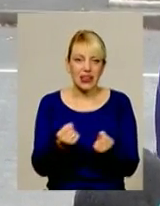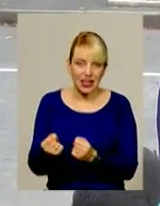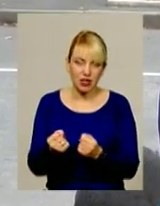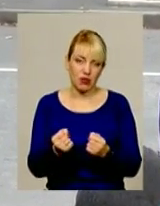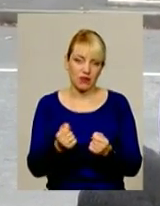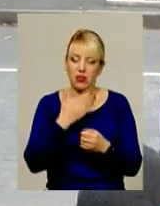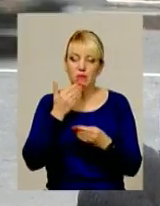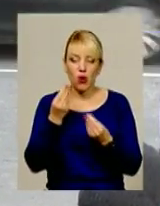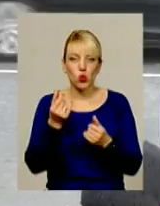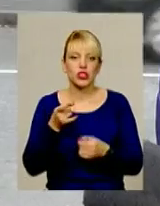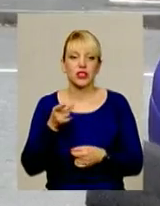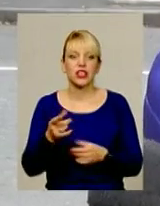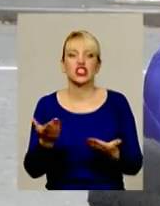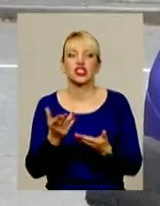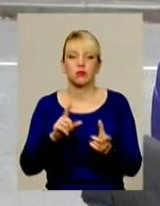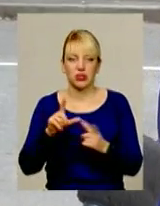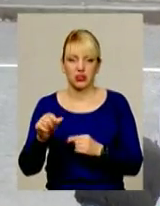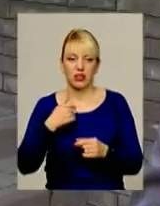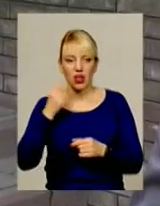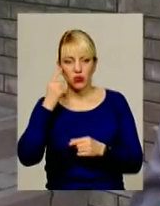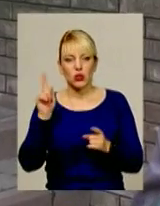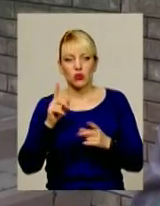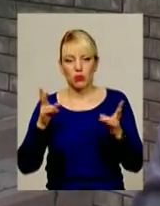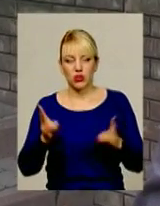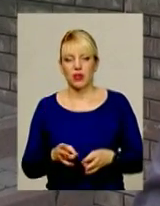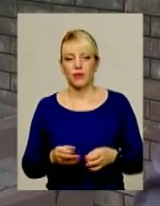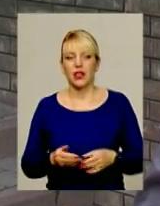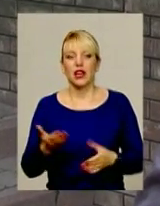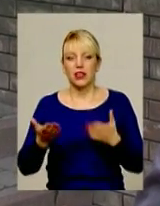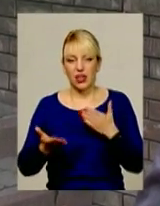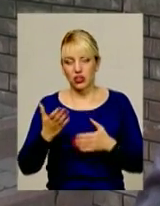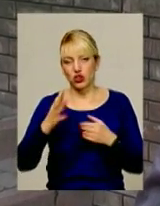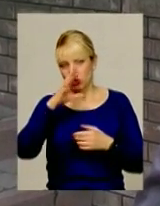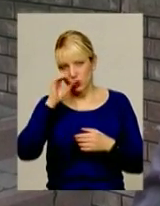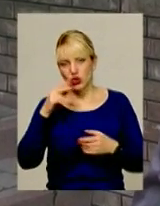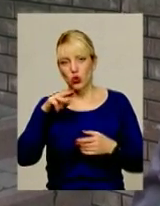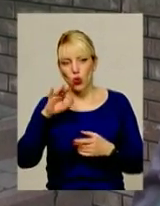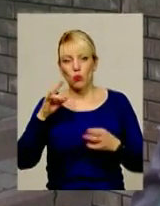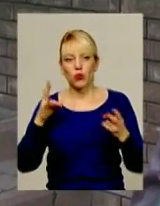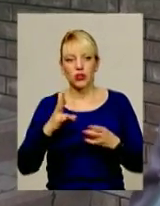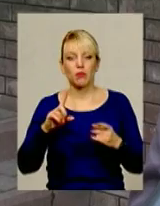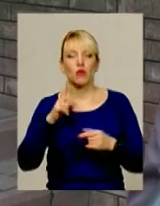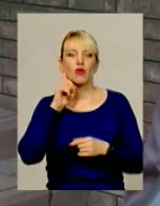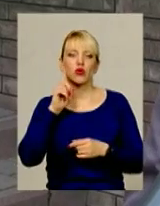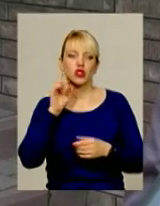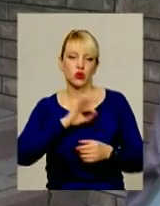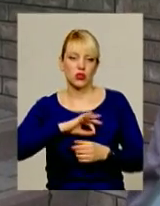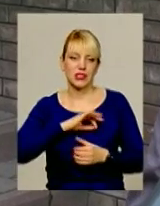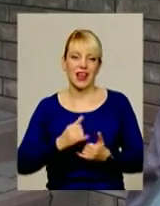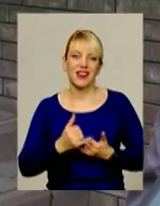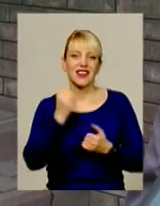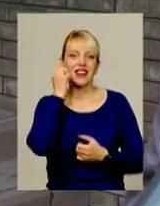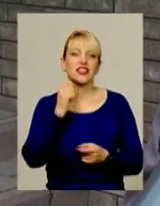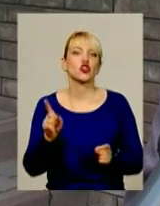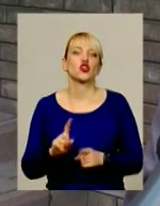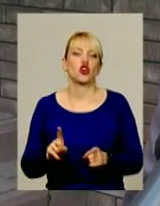Чим їхати? Я думаю, що потрібно. Якщо ночі, то потрібно, тому що молоді користуються ним. А так, як вже для стариків, то